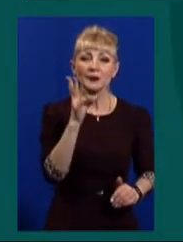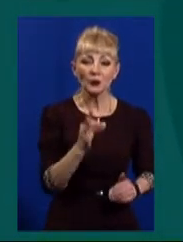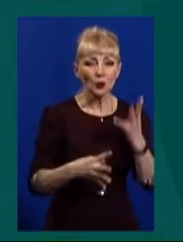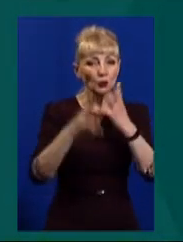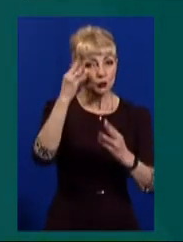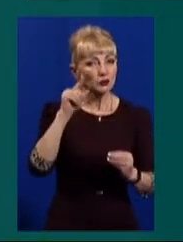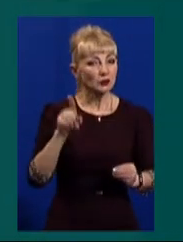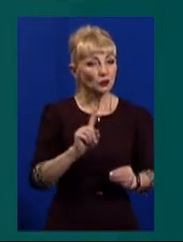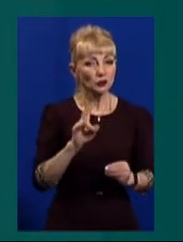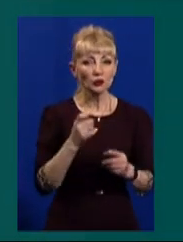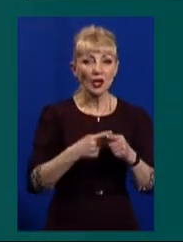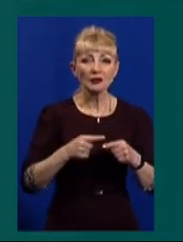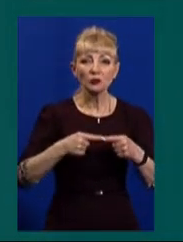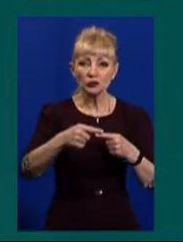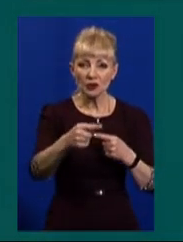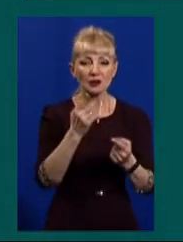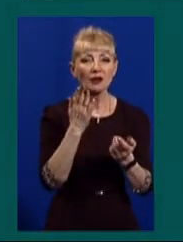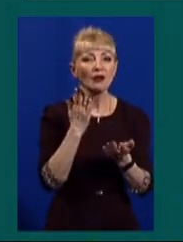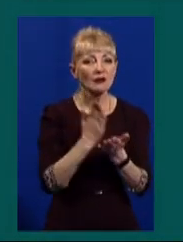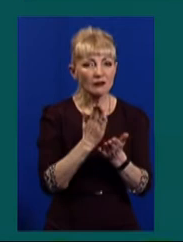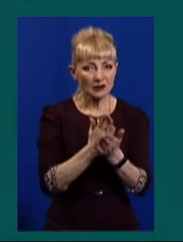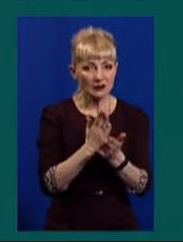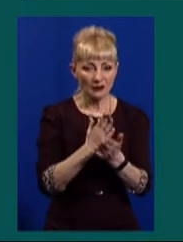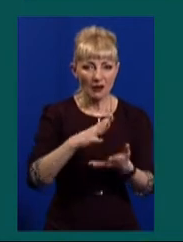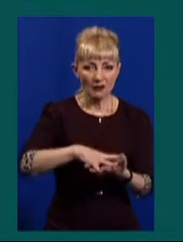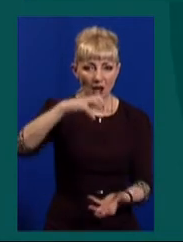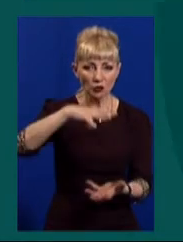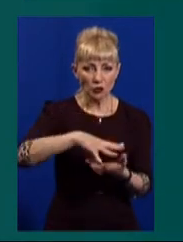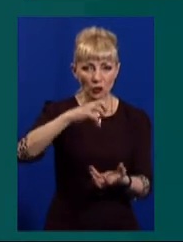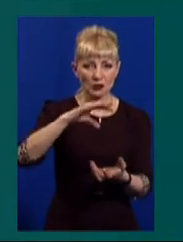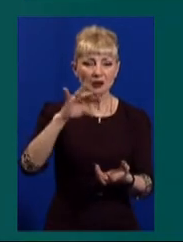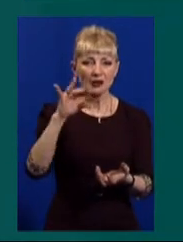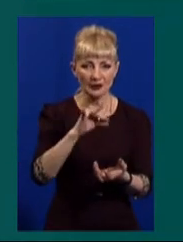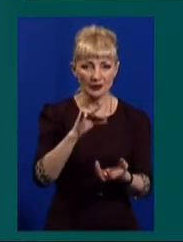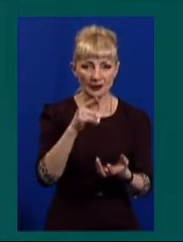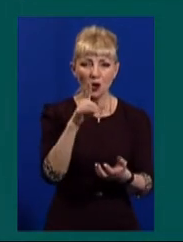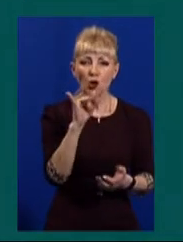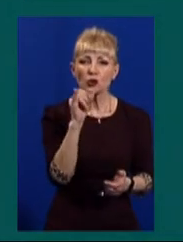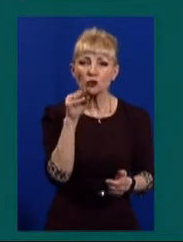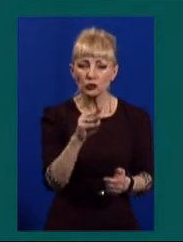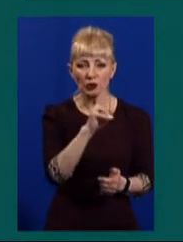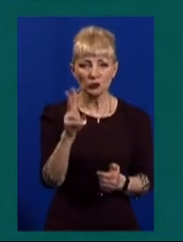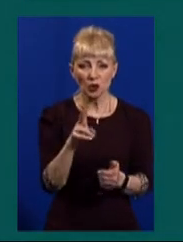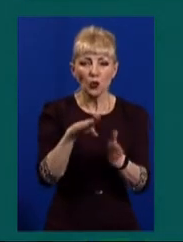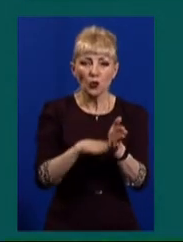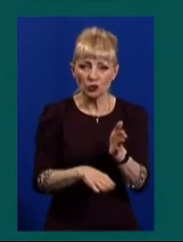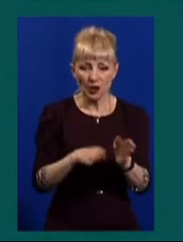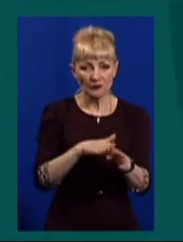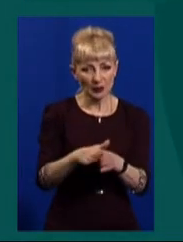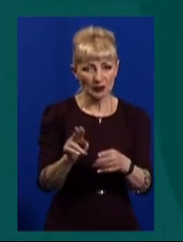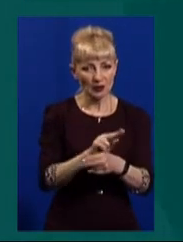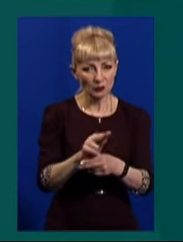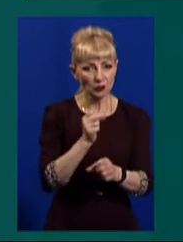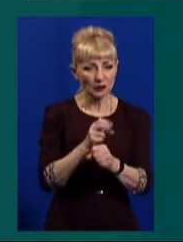ділянці мають місце існуючі насосні і насипні грунти, що значно ускладнює виконання робіт при атмосферних опадах, дощ,